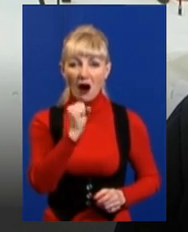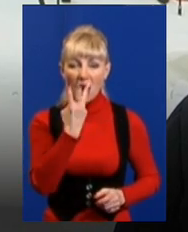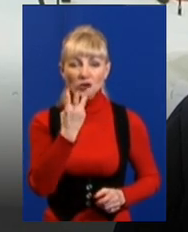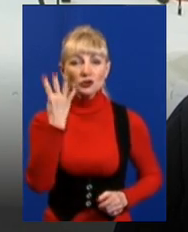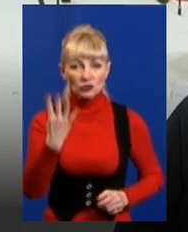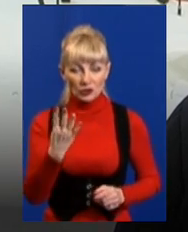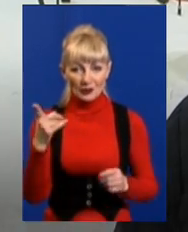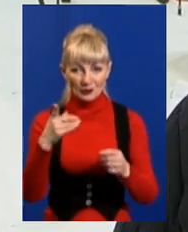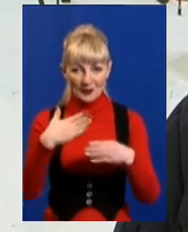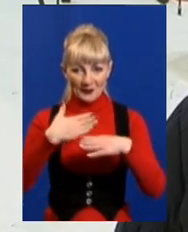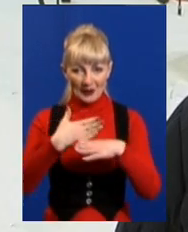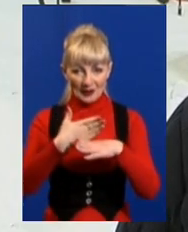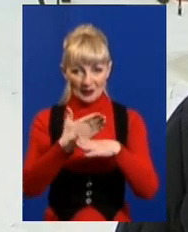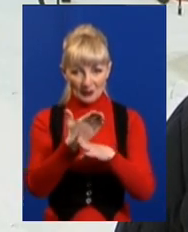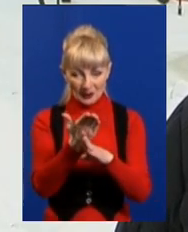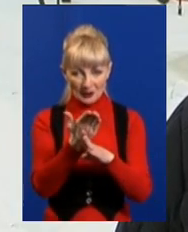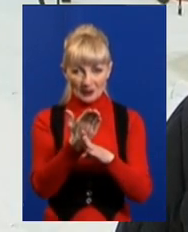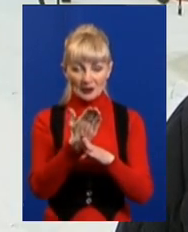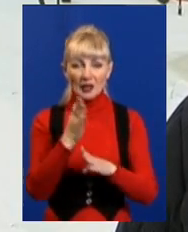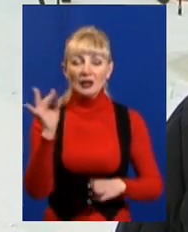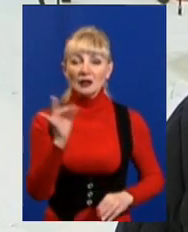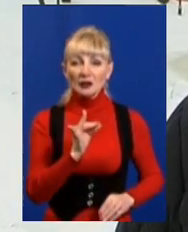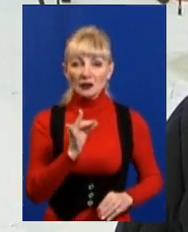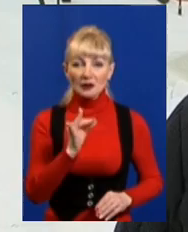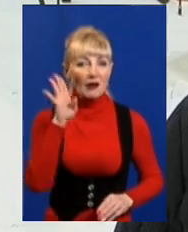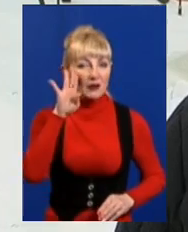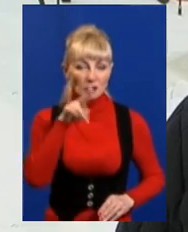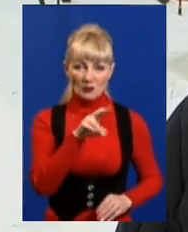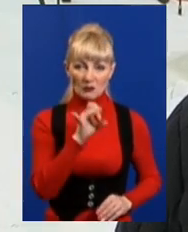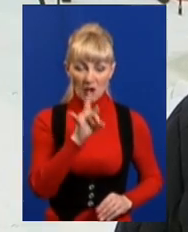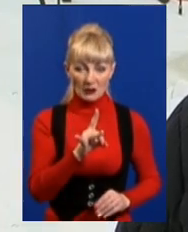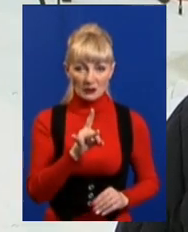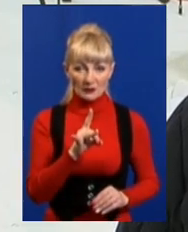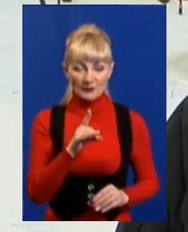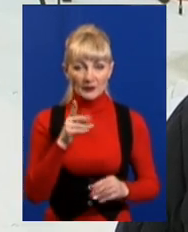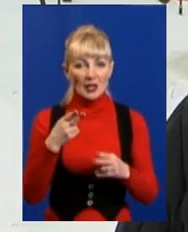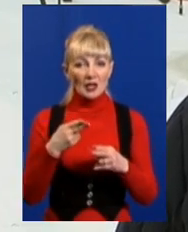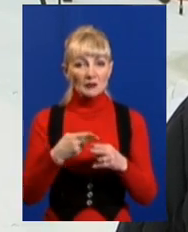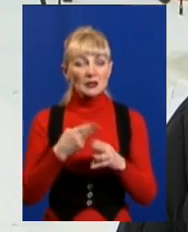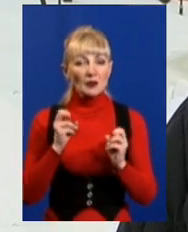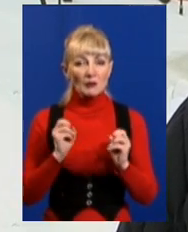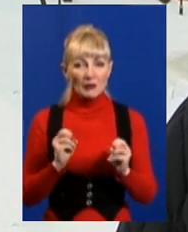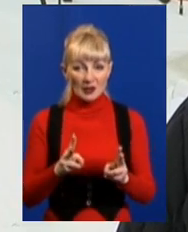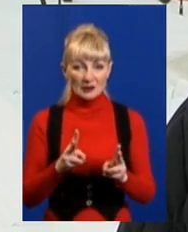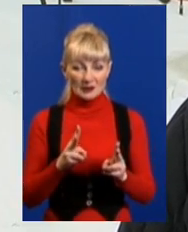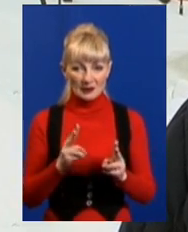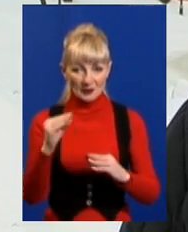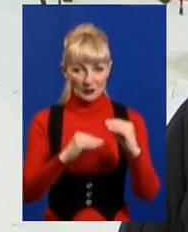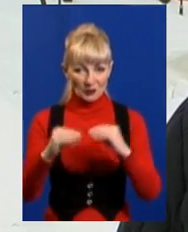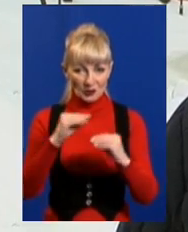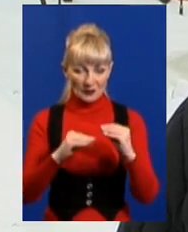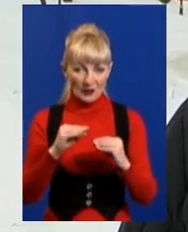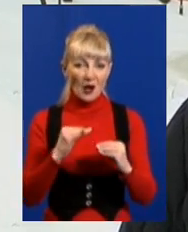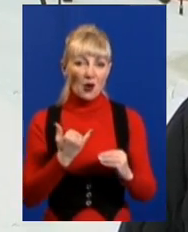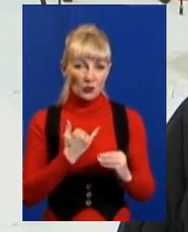горінні до двокосу сірки і водяної пари. Тобто, безпечні речовини теж саме у нас